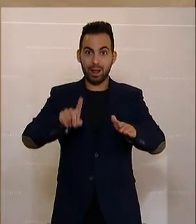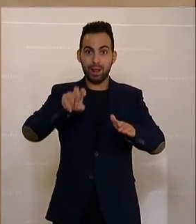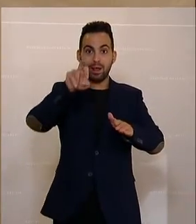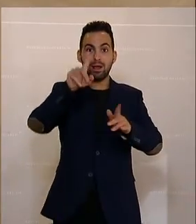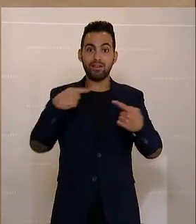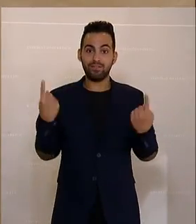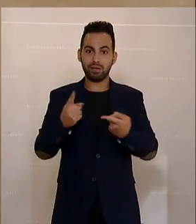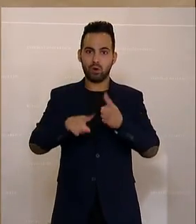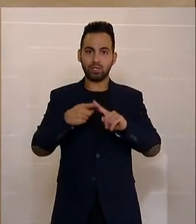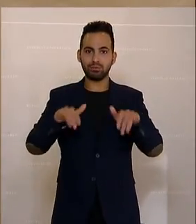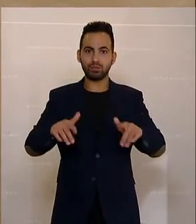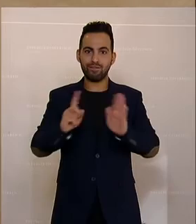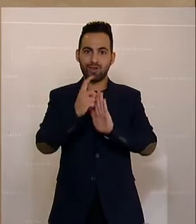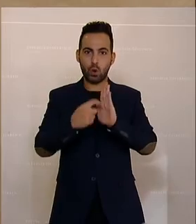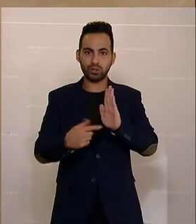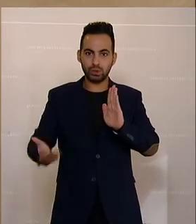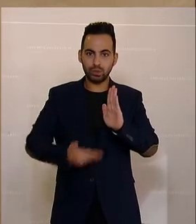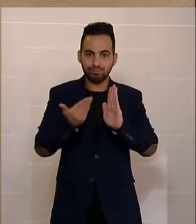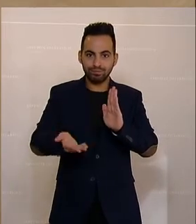schaffen wir mit diesem Budget.